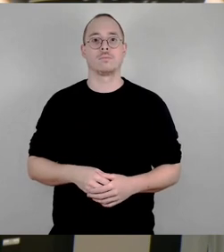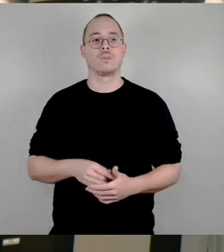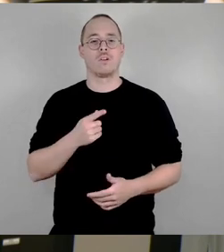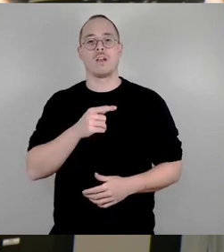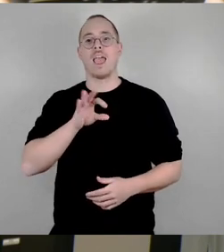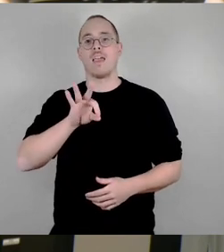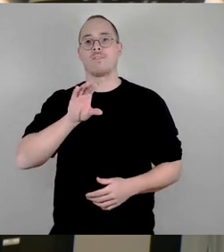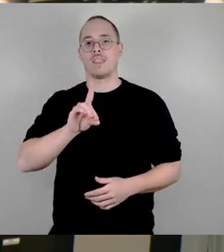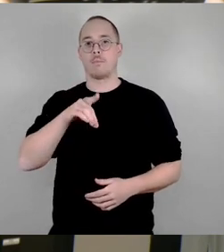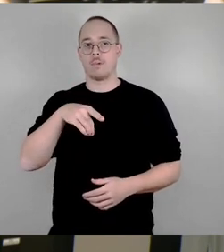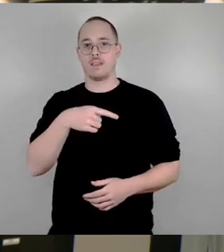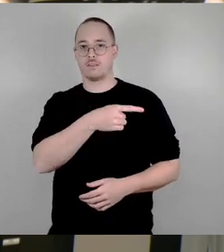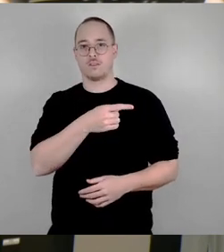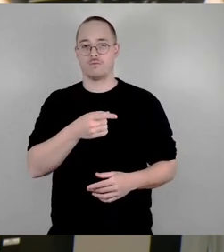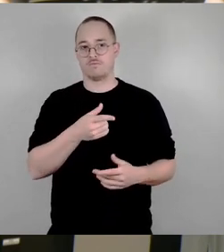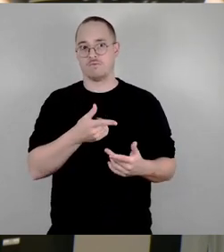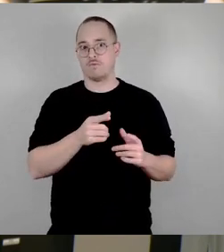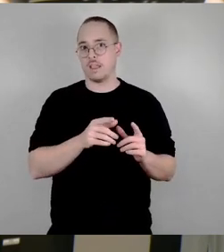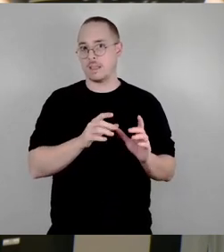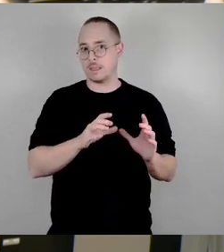FDP aussteigt, damit er eventuell die Bitte einzieht.